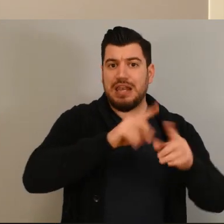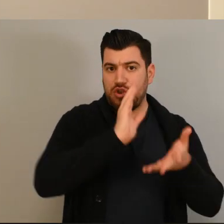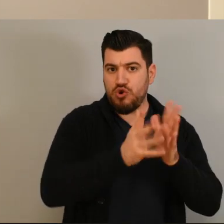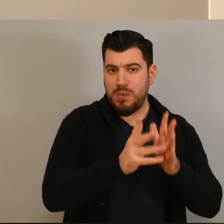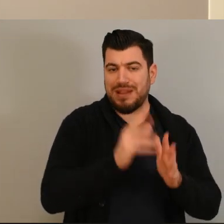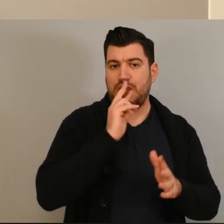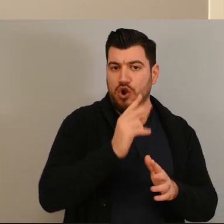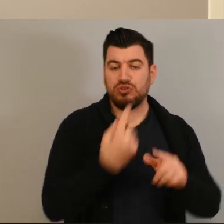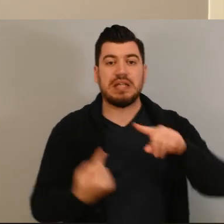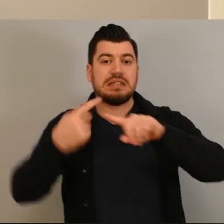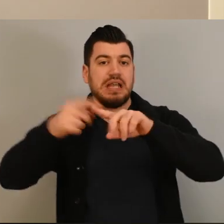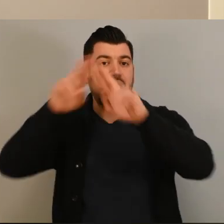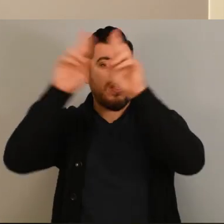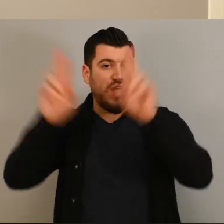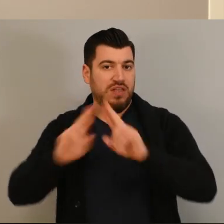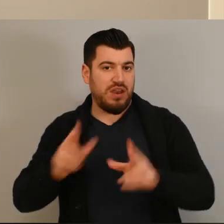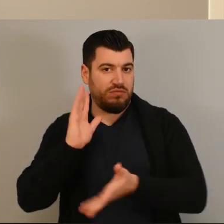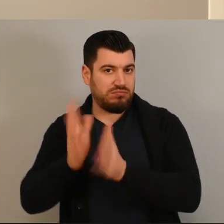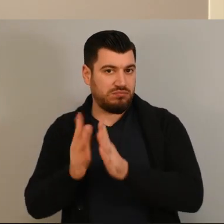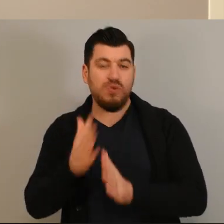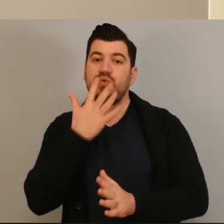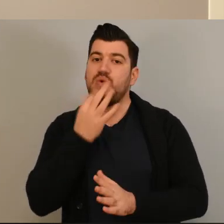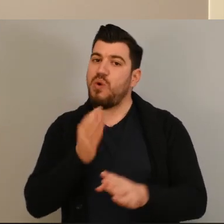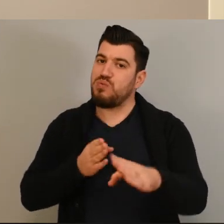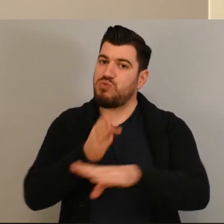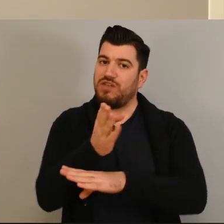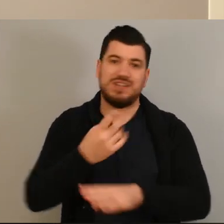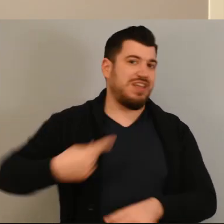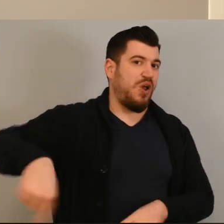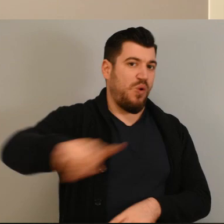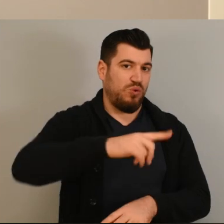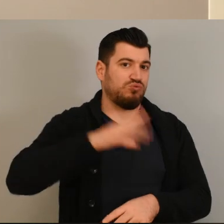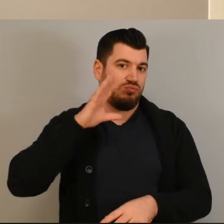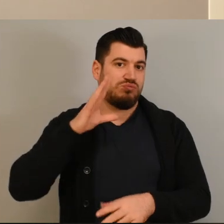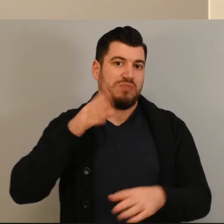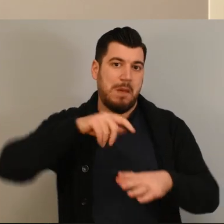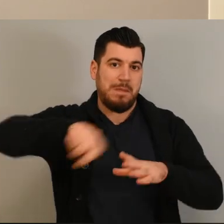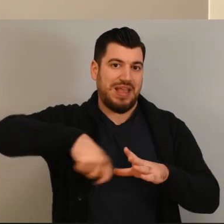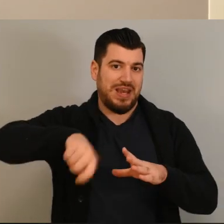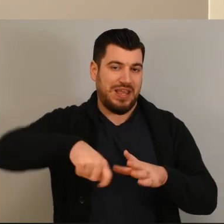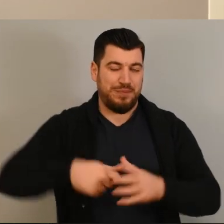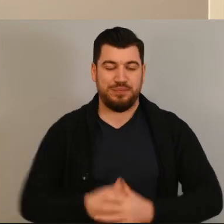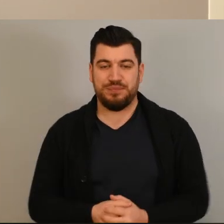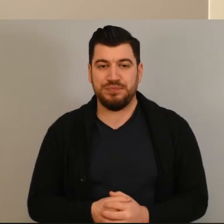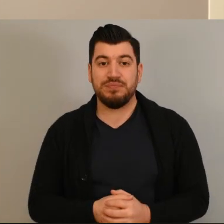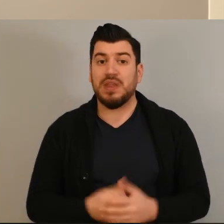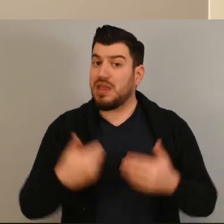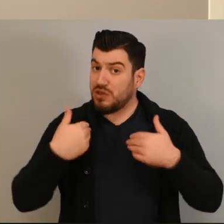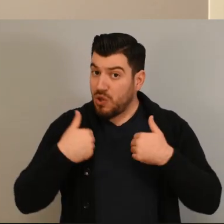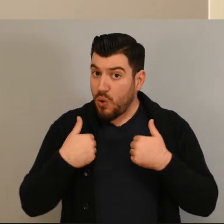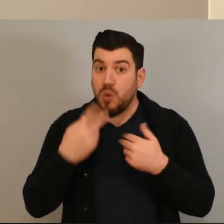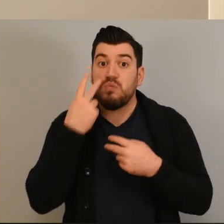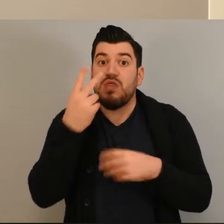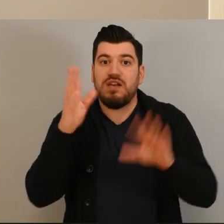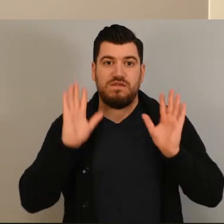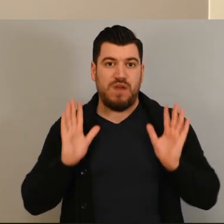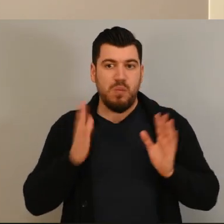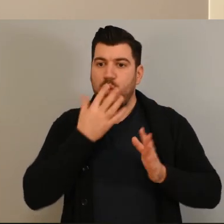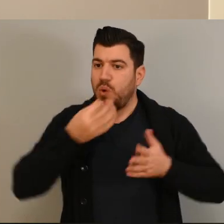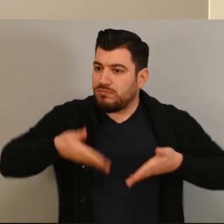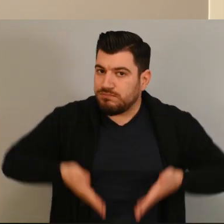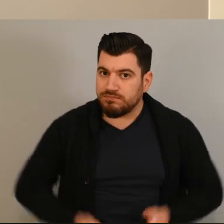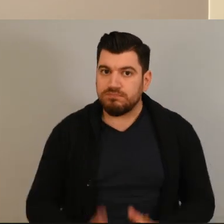νοήματα, γιατί όλες και όλοι μπορούμε να μαγειρεύουμε. Και εγώ που δεν σας βλέπω, γιατί γεννήθηκα